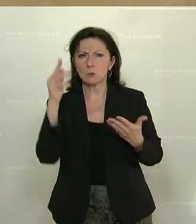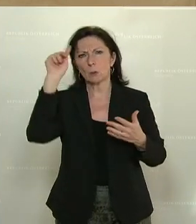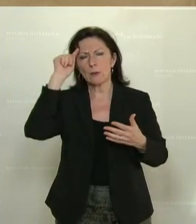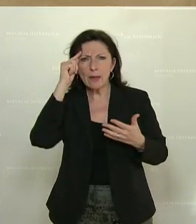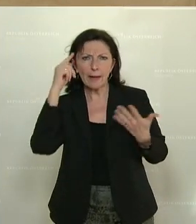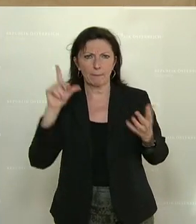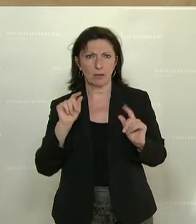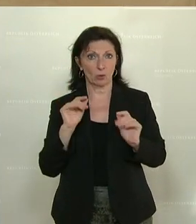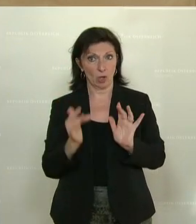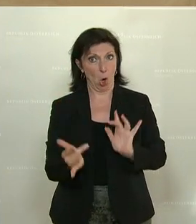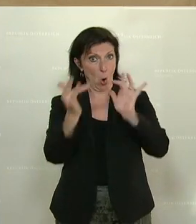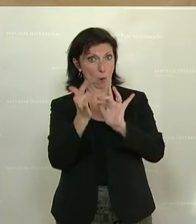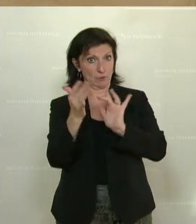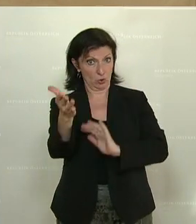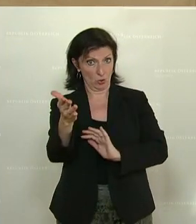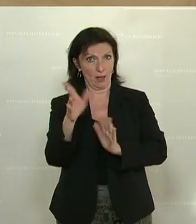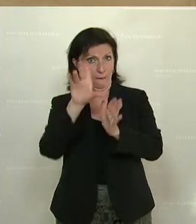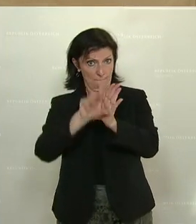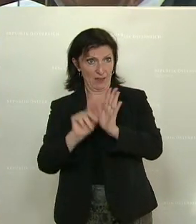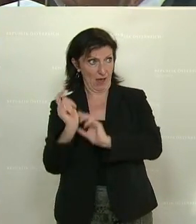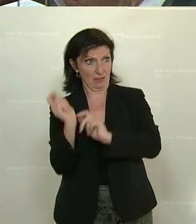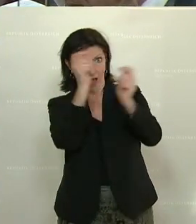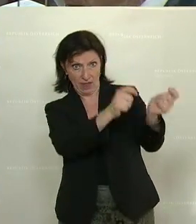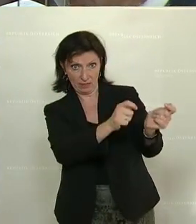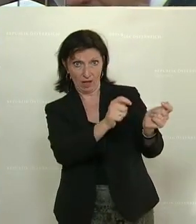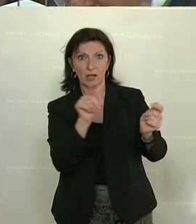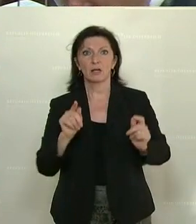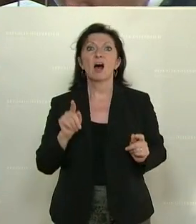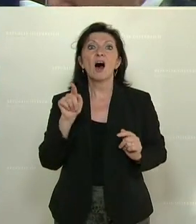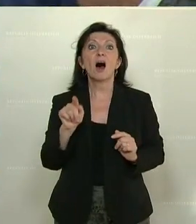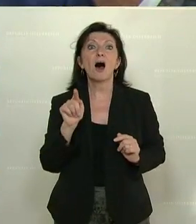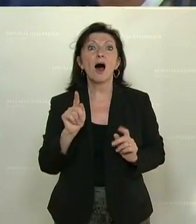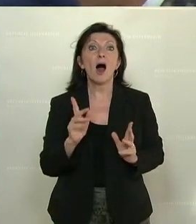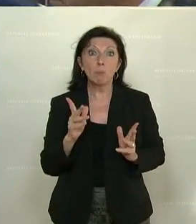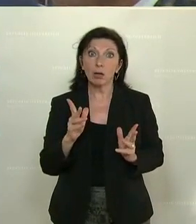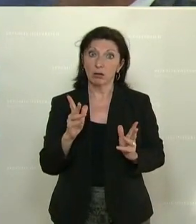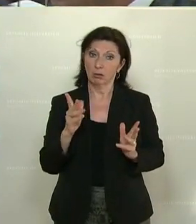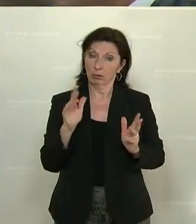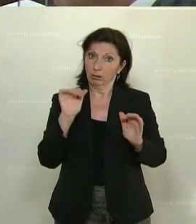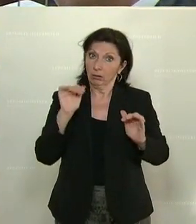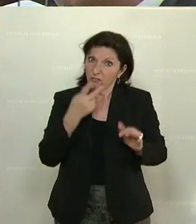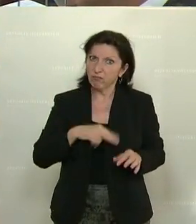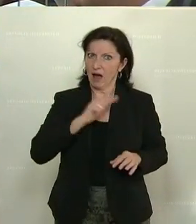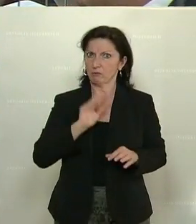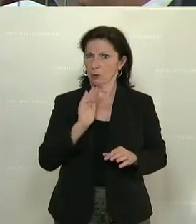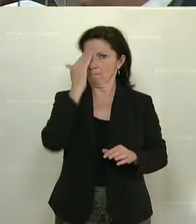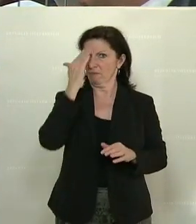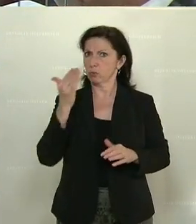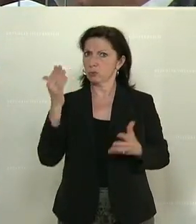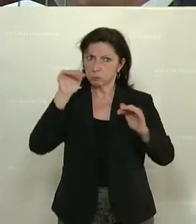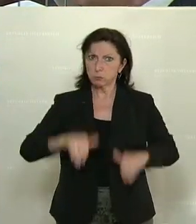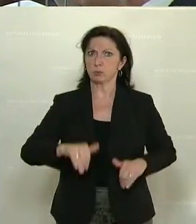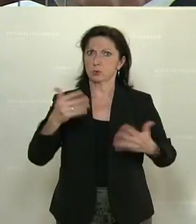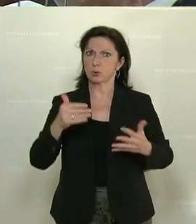jedenfalls diese Minderheit, die den Antrag einbringt, von staatstragenden und verantwortungsbewussten Interessen zum Wohle des